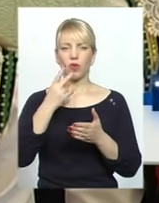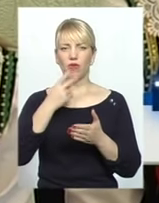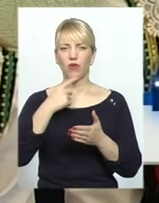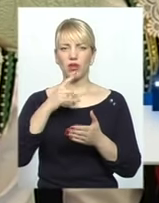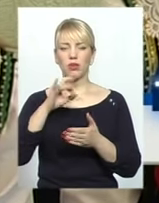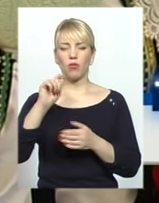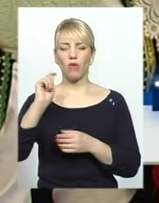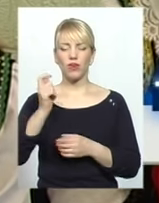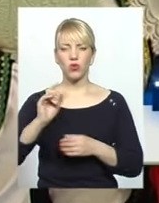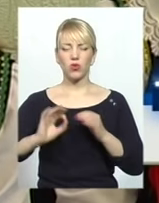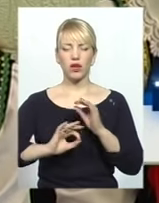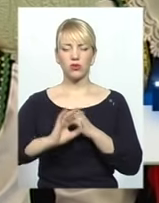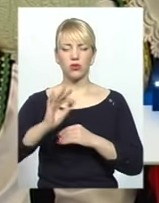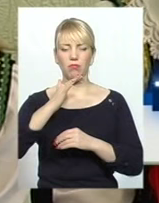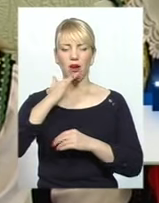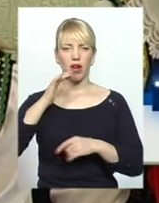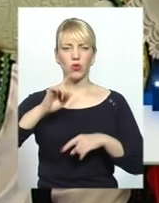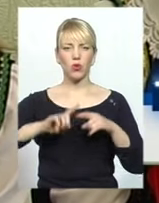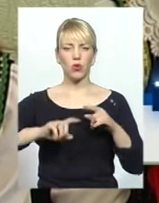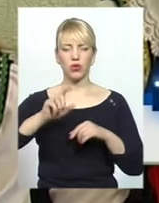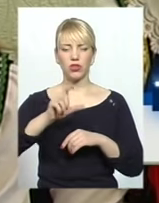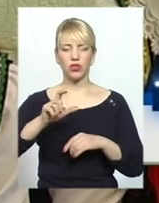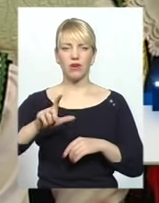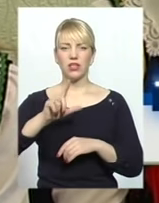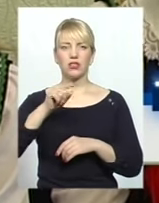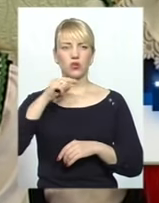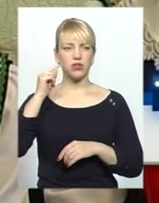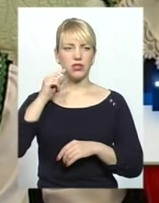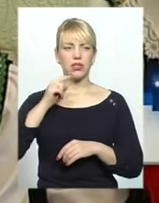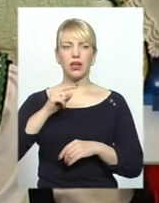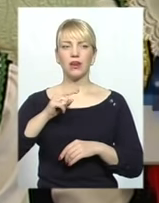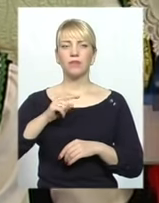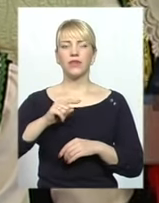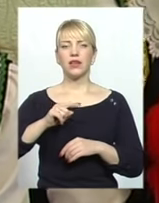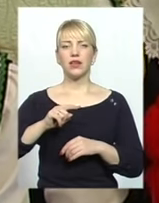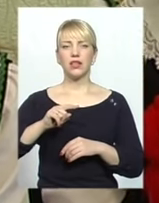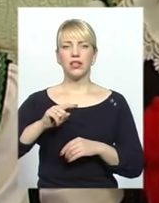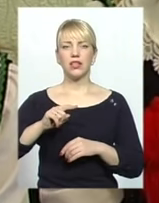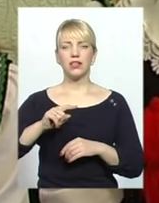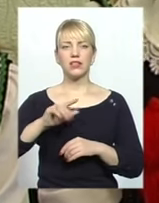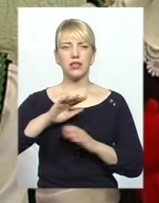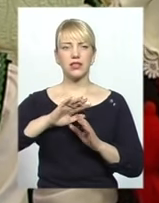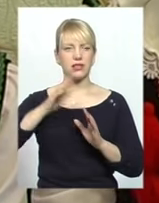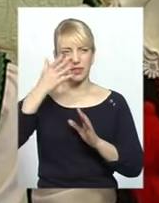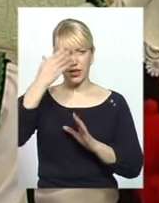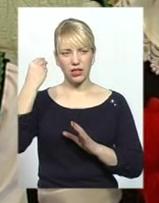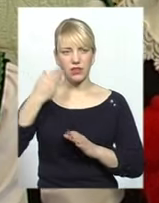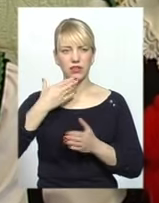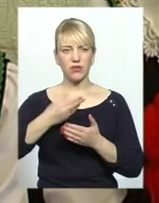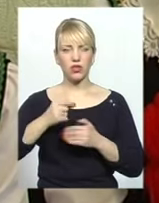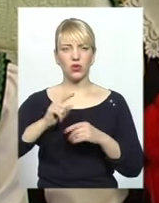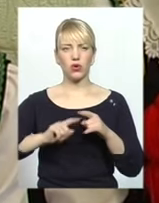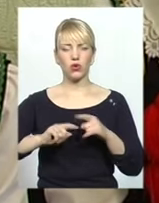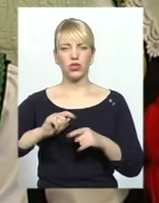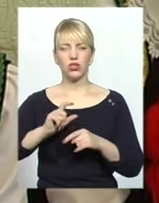родичів з Росії зреклись від власних родичів. Тому я вважаю, що на сьогоднішній час людям